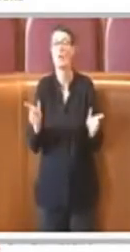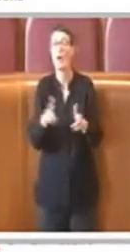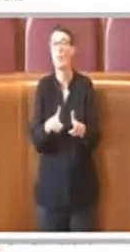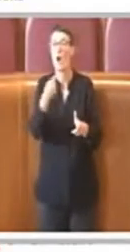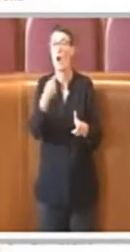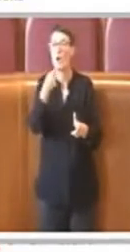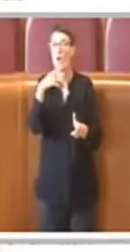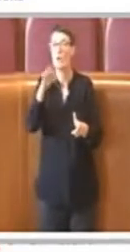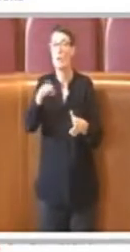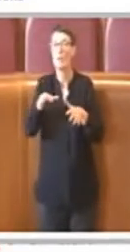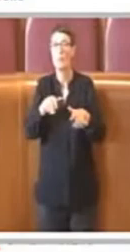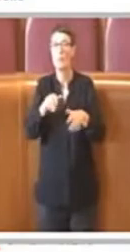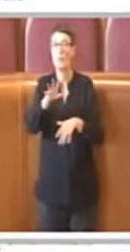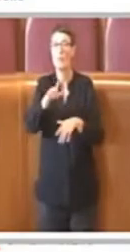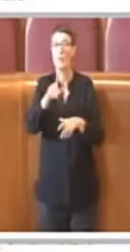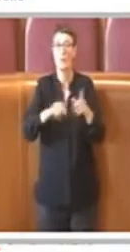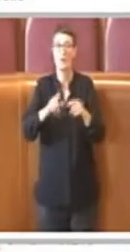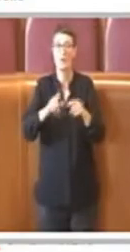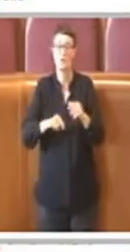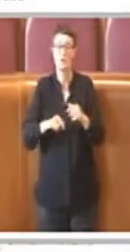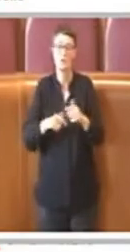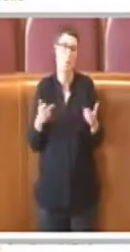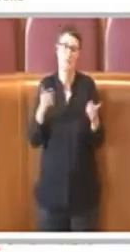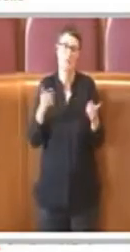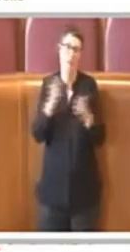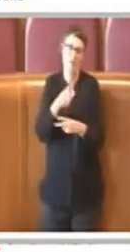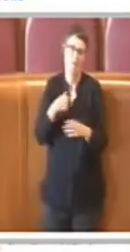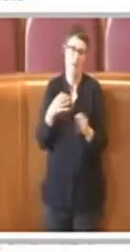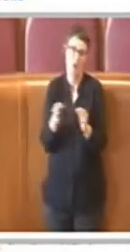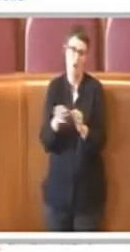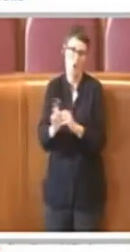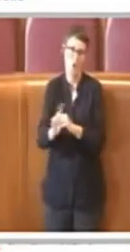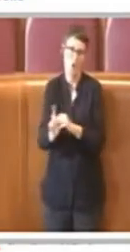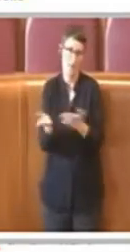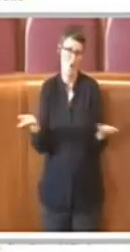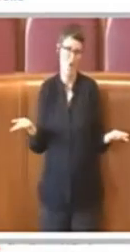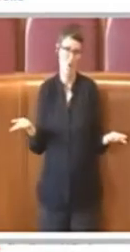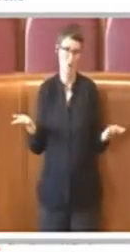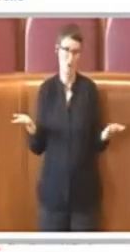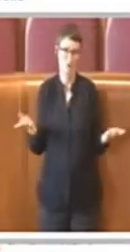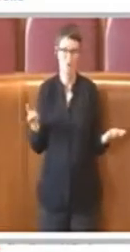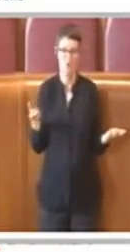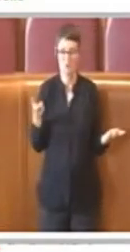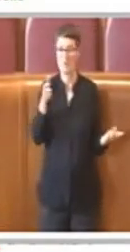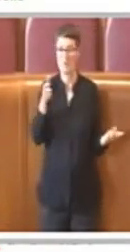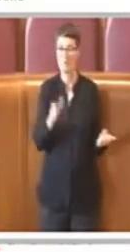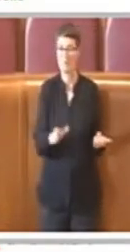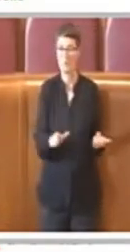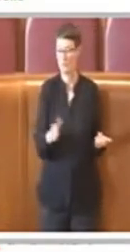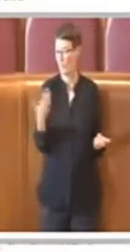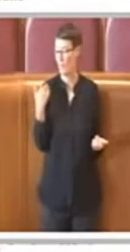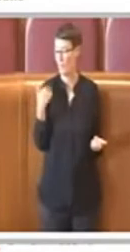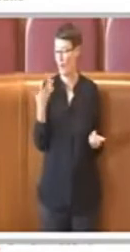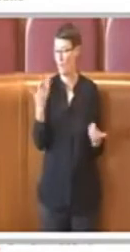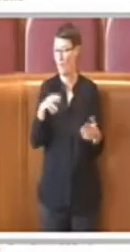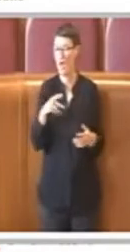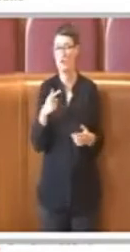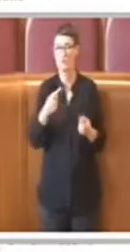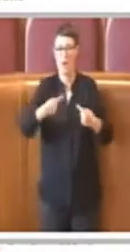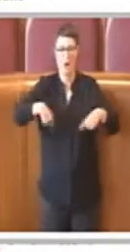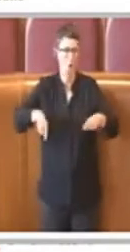francamente, caro Presidente, io non ci sto, non ci sto proprio, anche perché sul tema, prima si parlava di commissioni e cose varie,